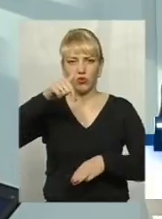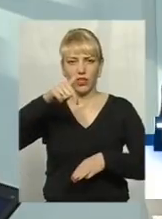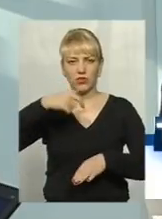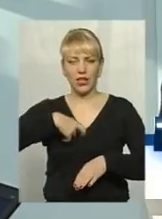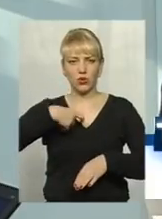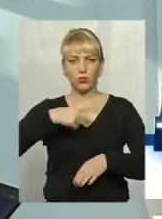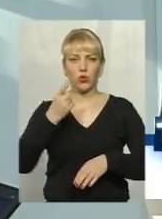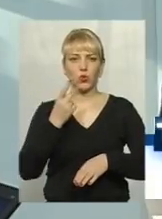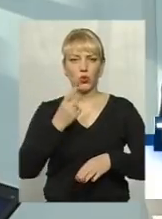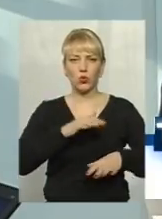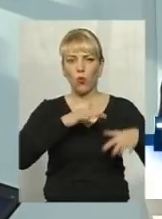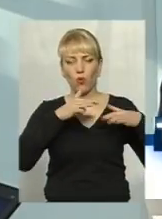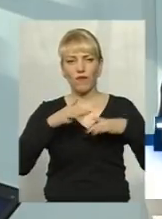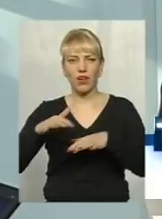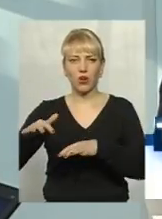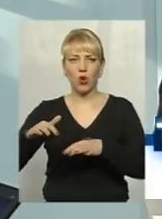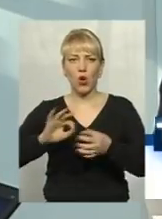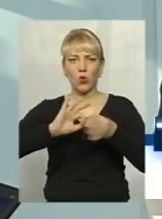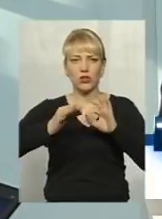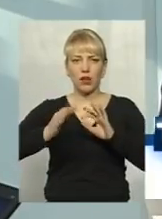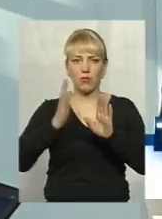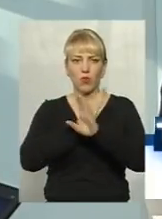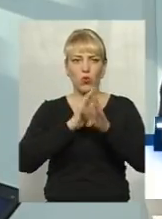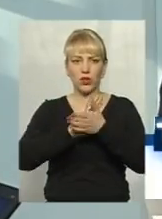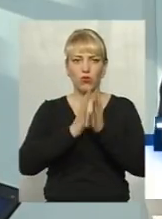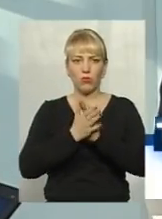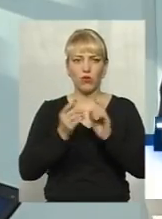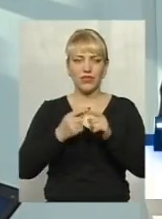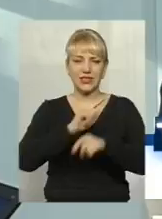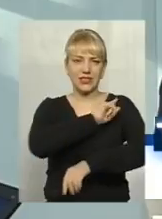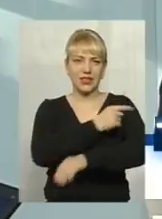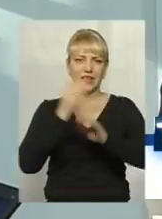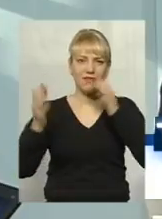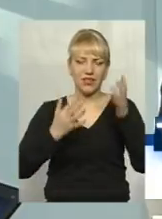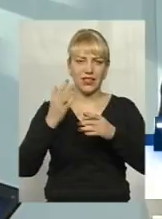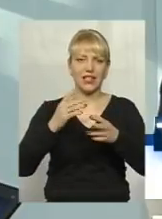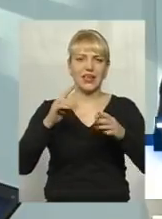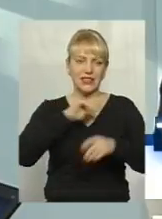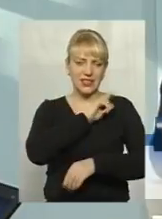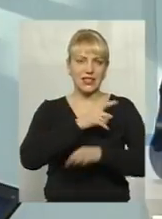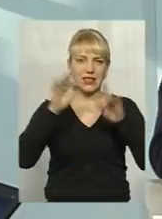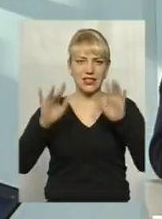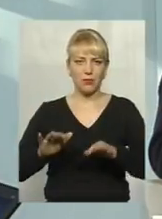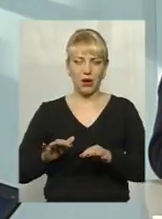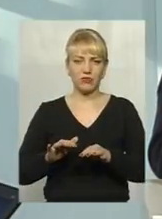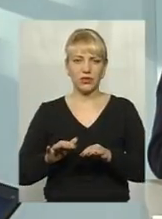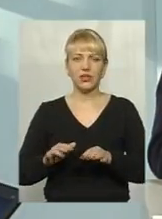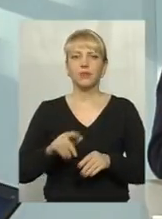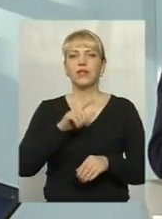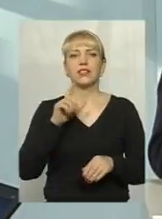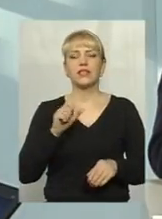собі другу хвилю цього ускладення погодних умов. Це сильний вітер, сильні снігопади. Отже, за